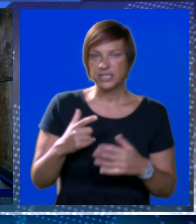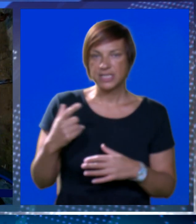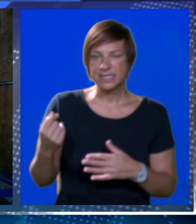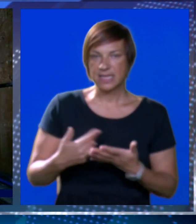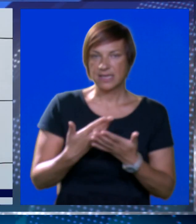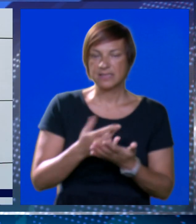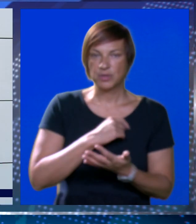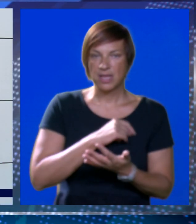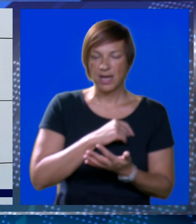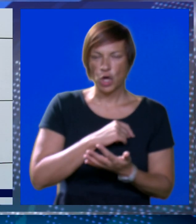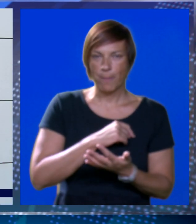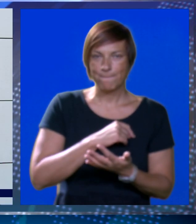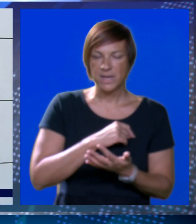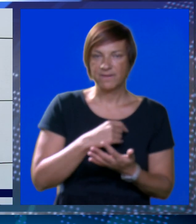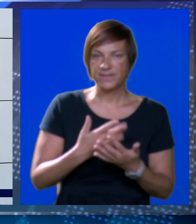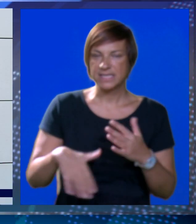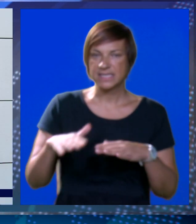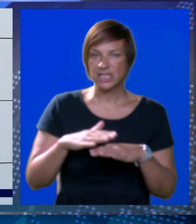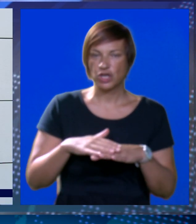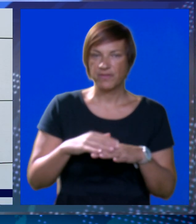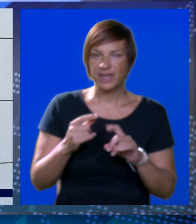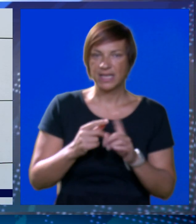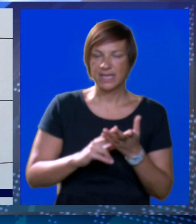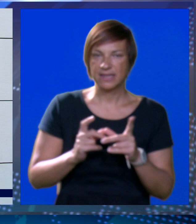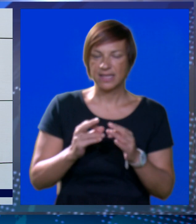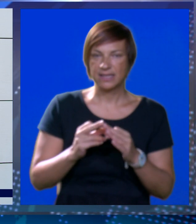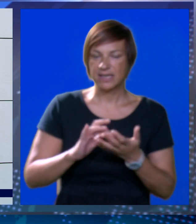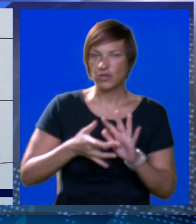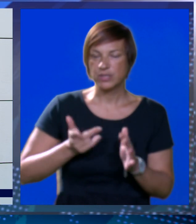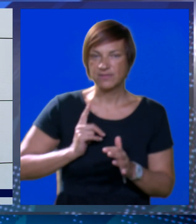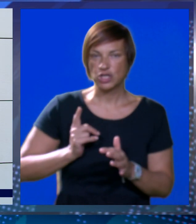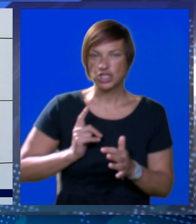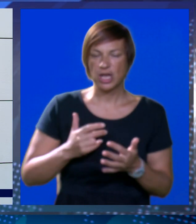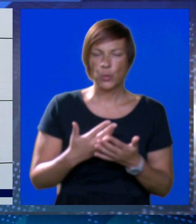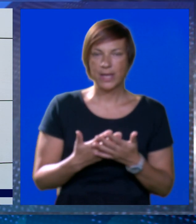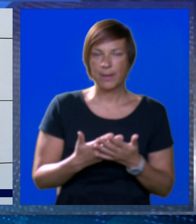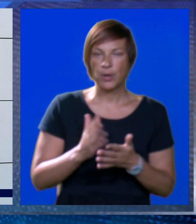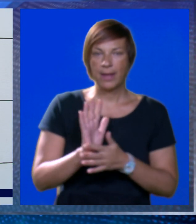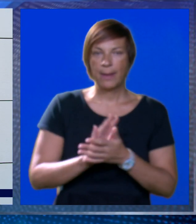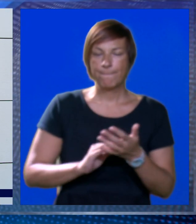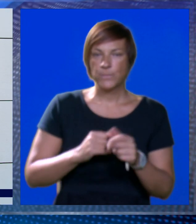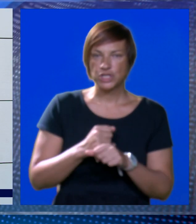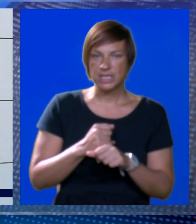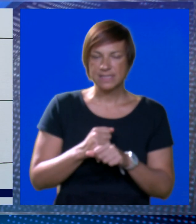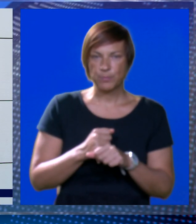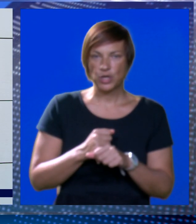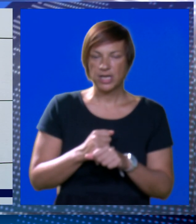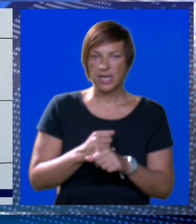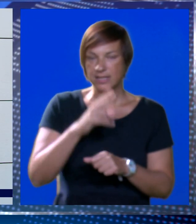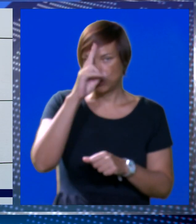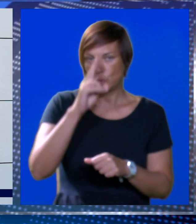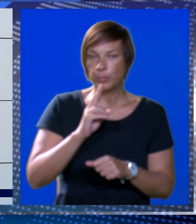5-6 dana smo dali obavijest, dakle, ove velike tendere koje svi nekako očekujemo. Dakle, počeli smo raditi